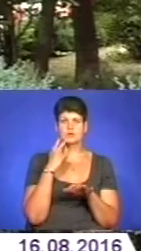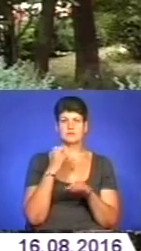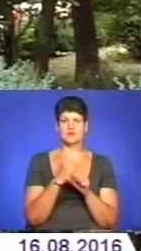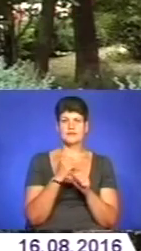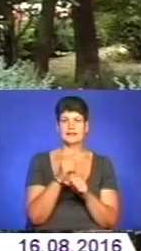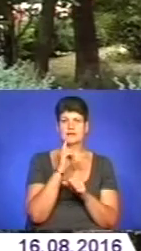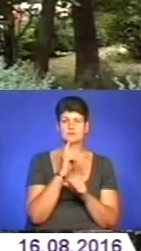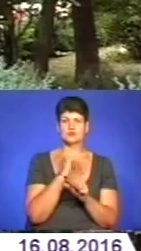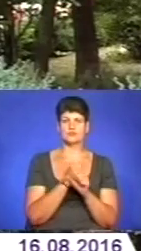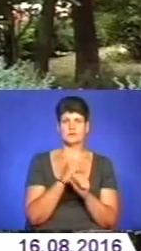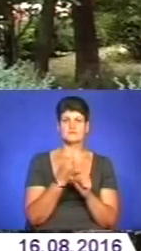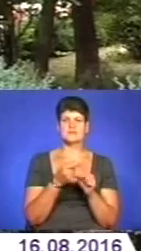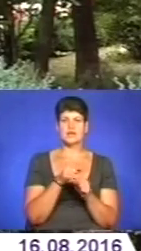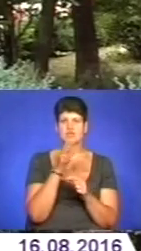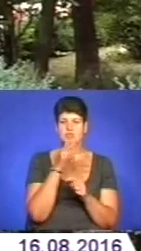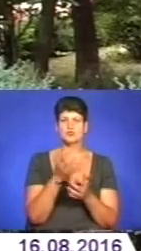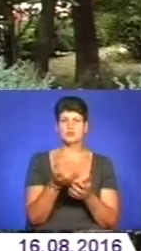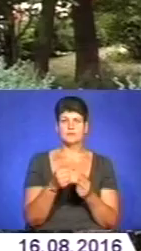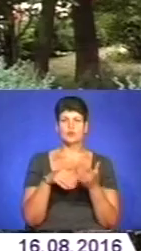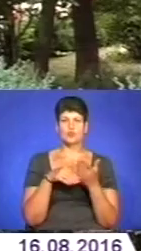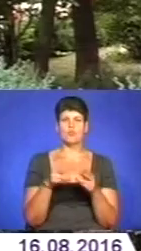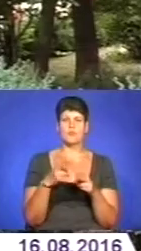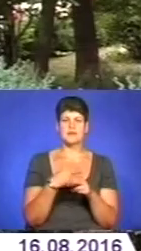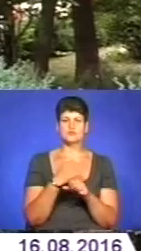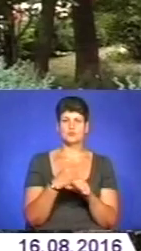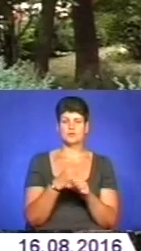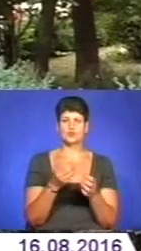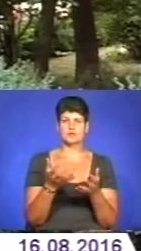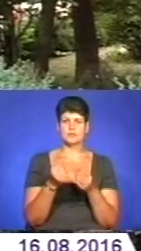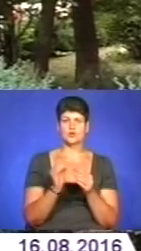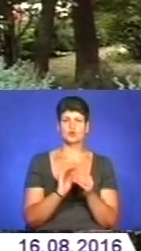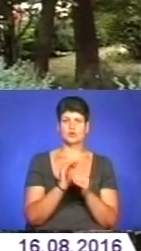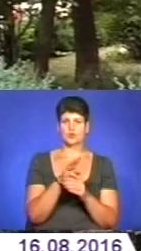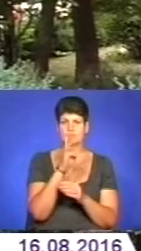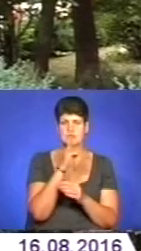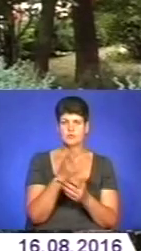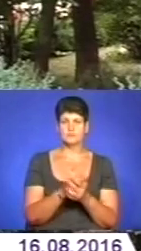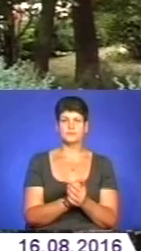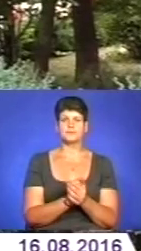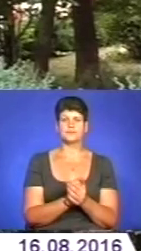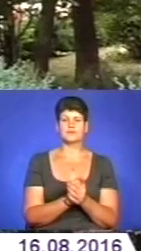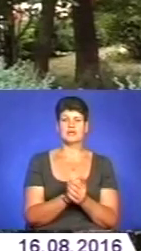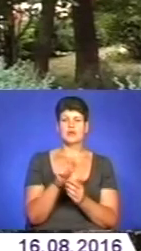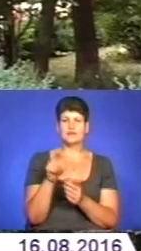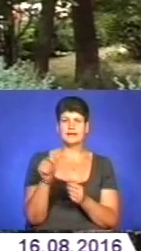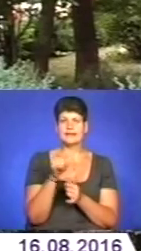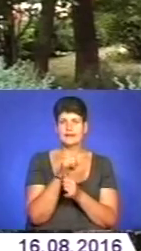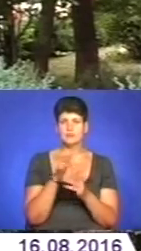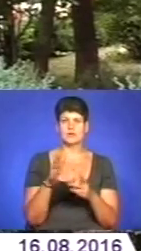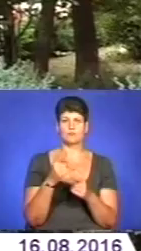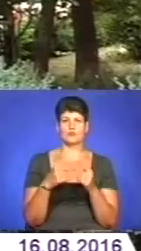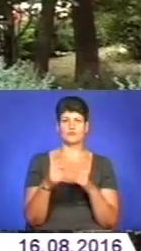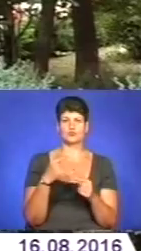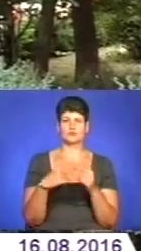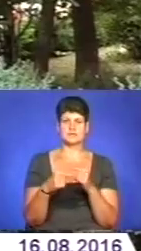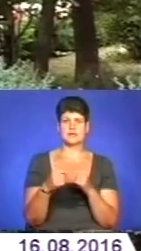тимчасових роботах. В цей час вони отримали і допомогу по безробіті, і отримали додатковий заробіток. Для людей, які не могли повернутися на